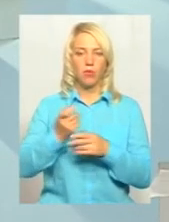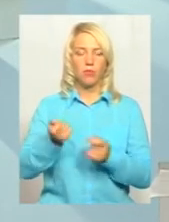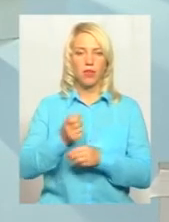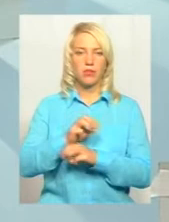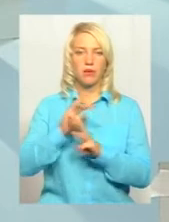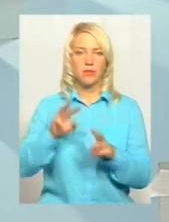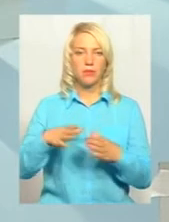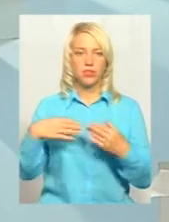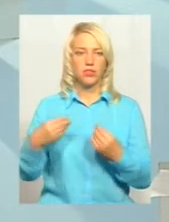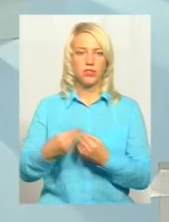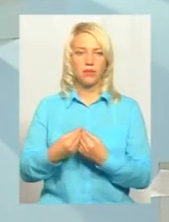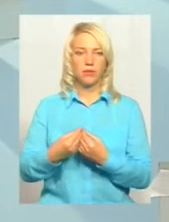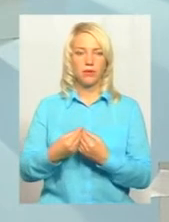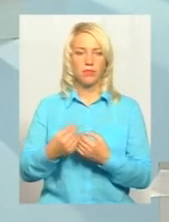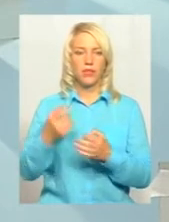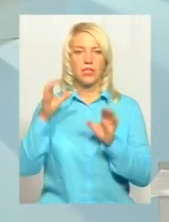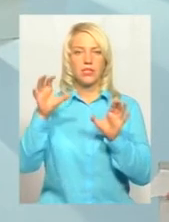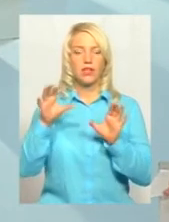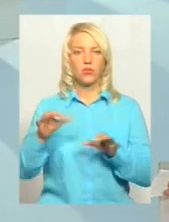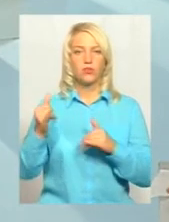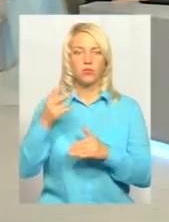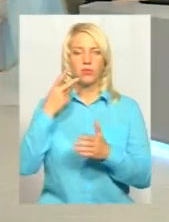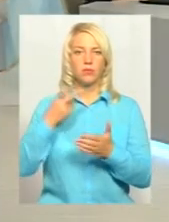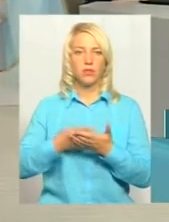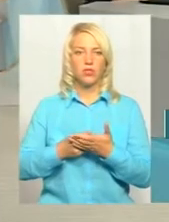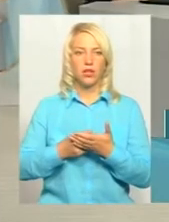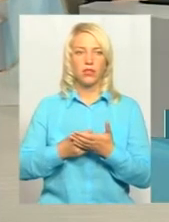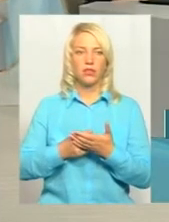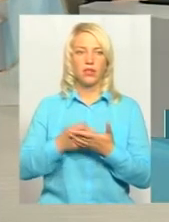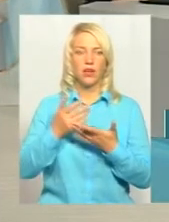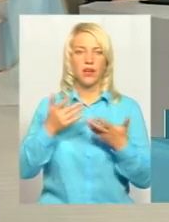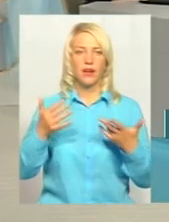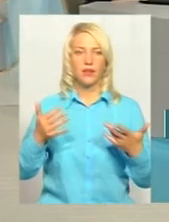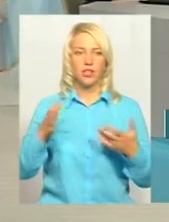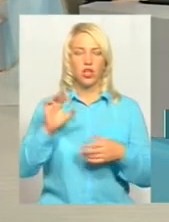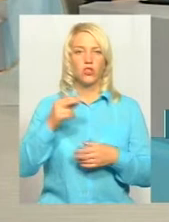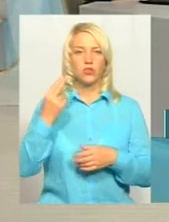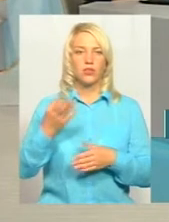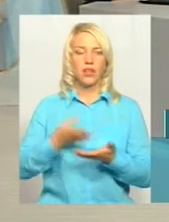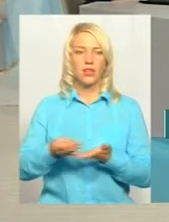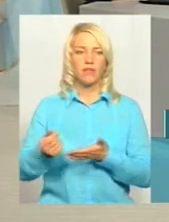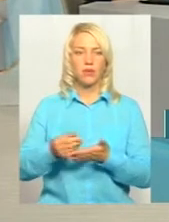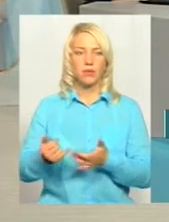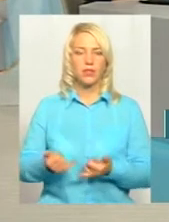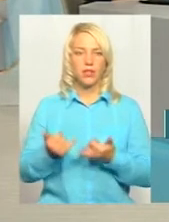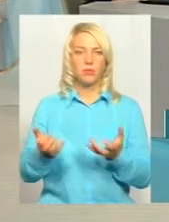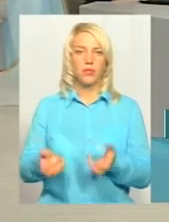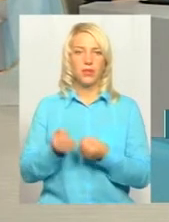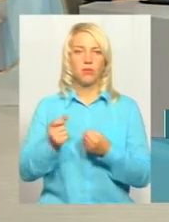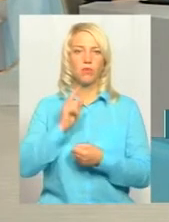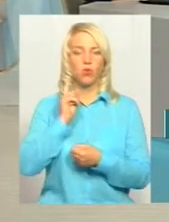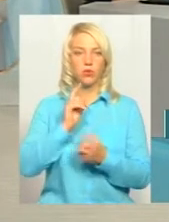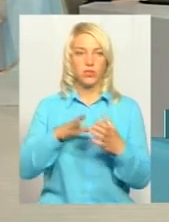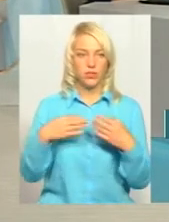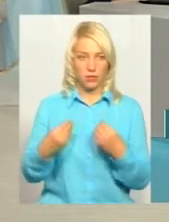сім'ям. Тобто, законодавство сьогодні передбачає ряд сьогодні соціальних виплат для підтримки молодих сімей.